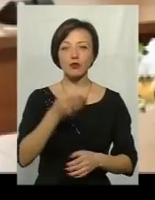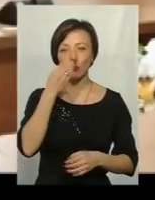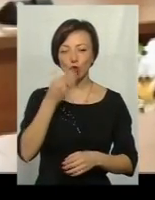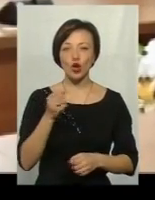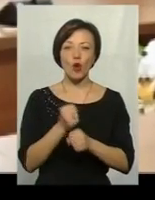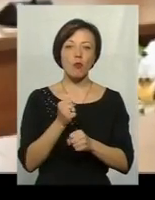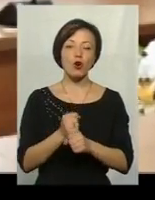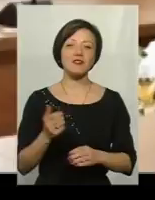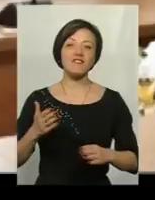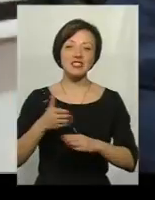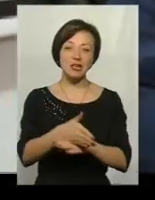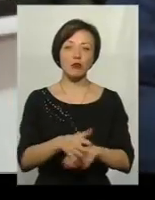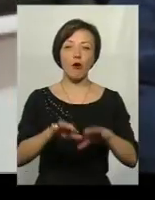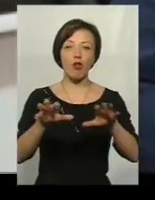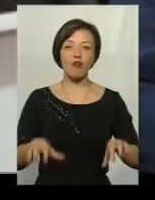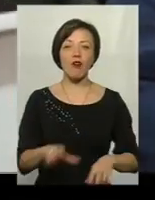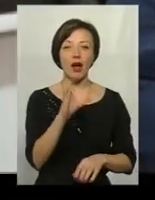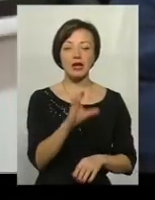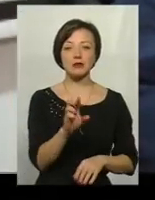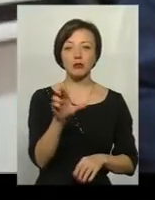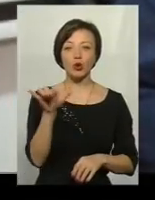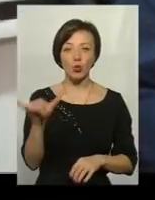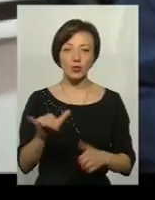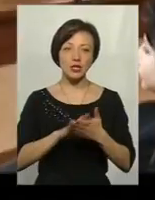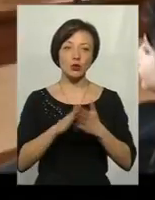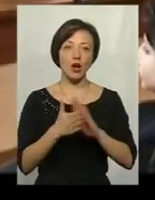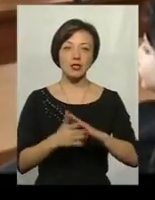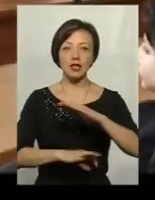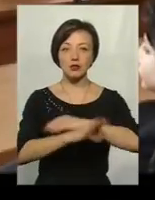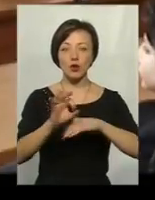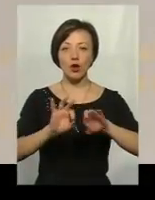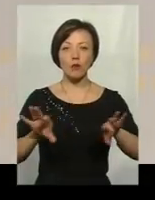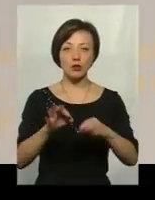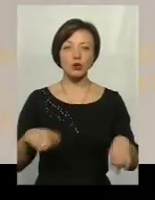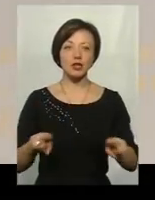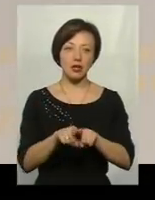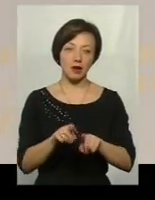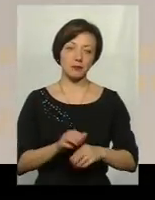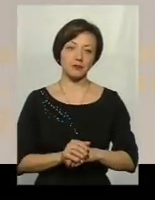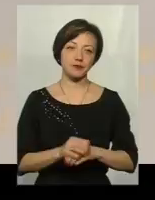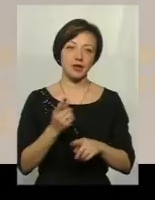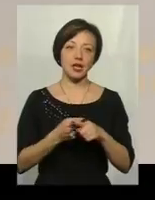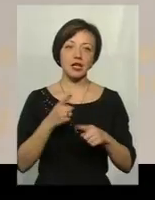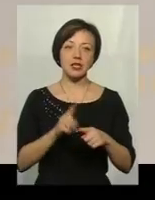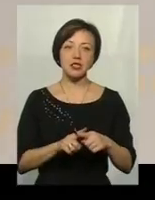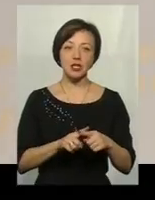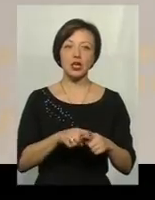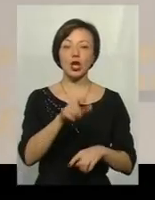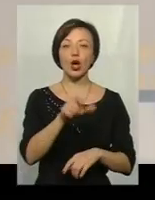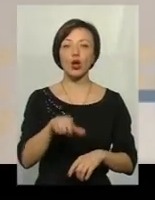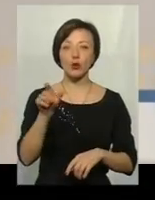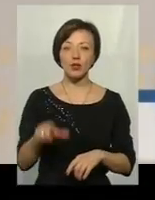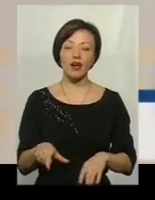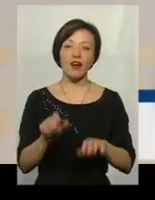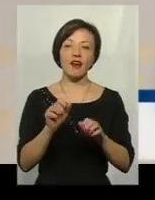робочим візитом, глава Служби безпеки України ситуацію на Сході коментує так. Ці люди відмовилися віддати зброю вогнепальну,